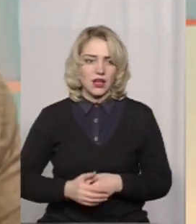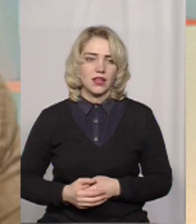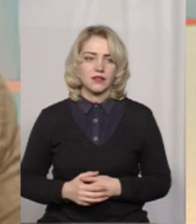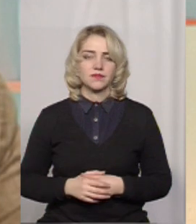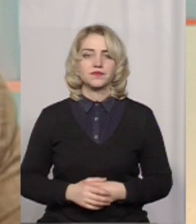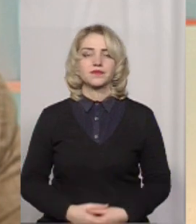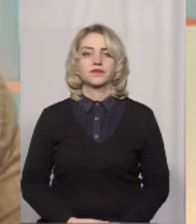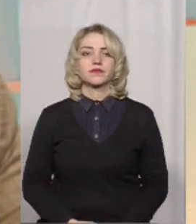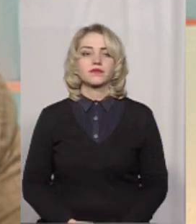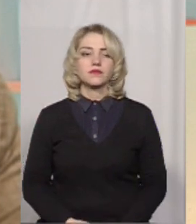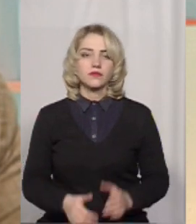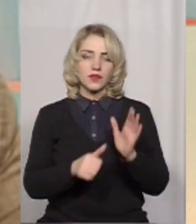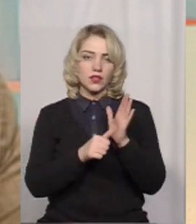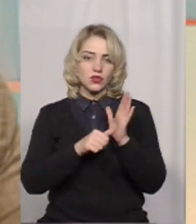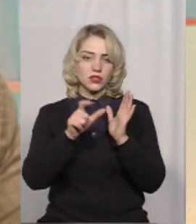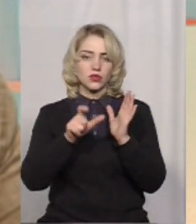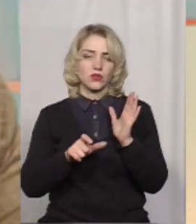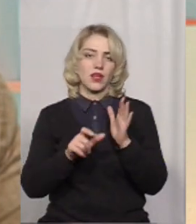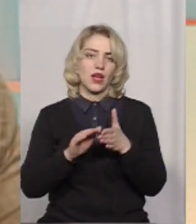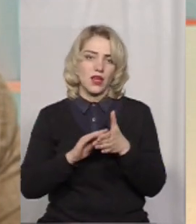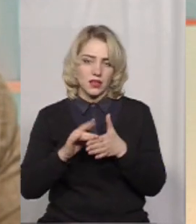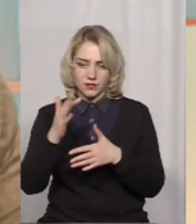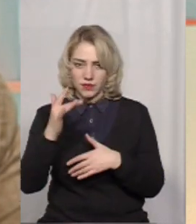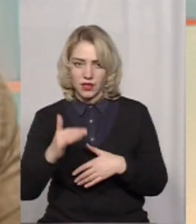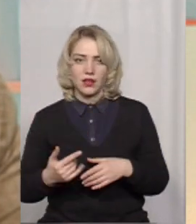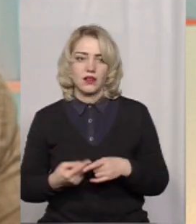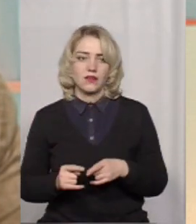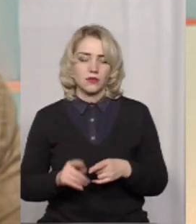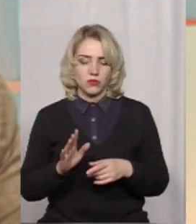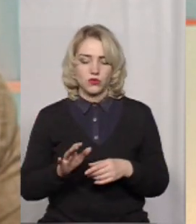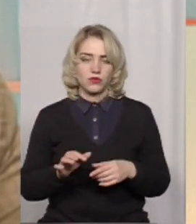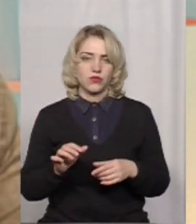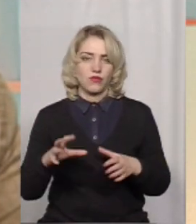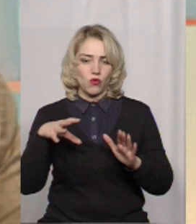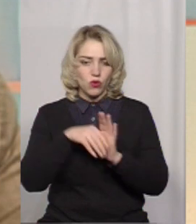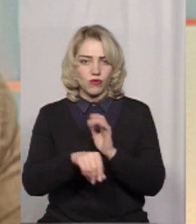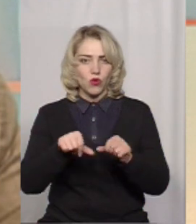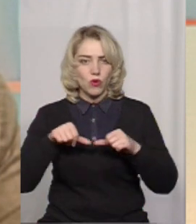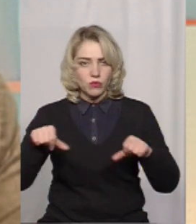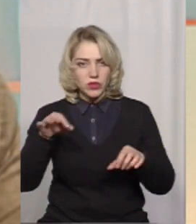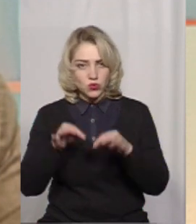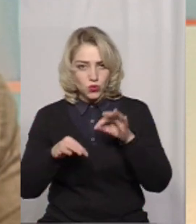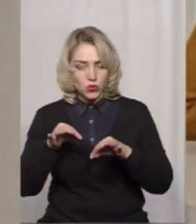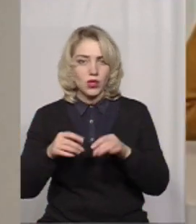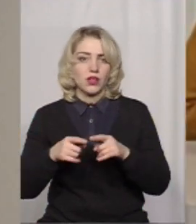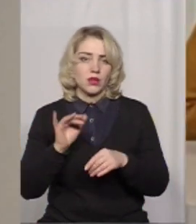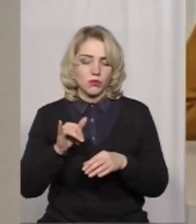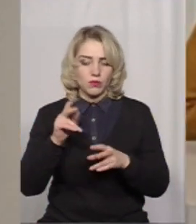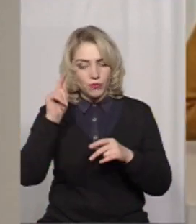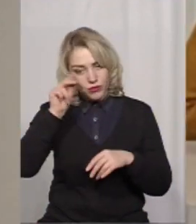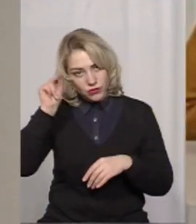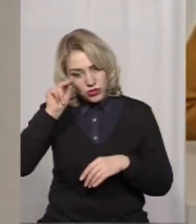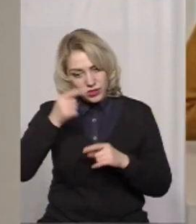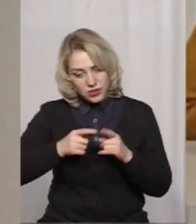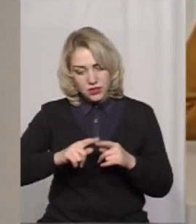Тетяна Сергійовна. Тобто шість людей, які будуть конкурсні комісії, разом з якими будемо вивчати проекти,